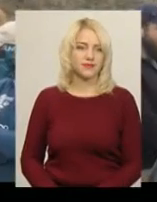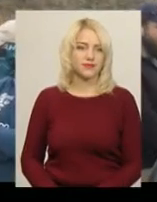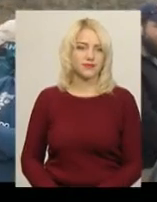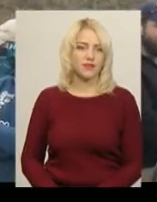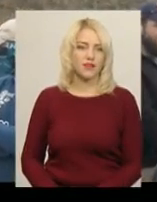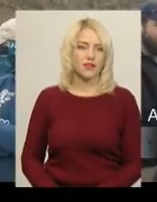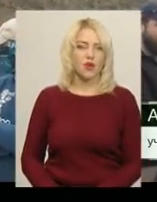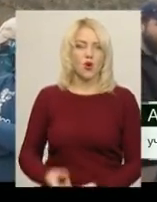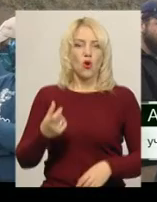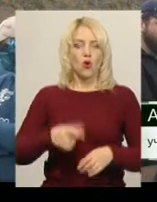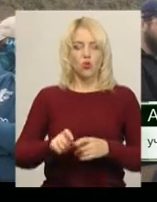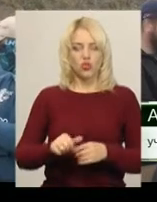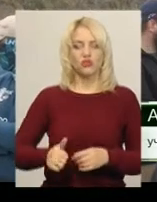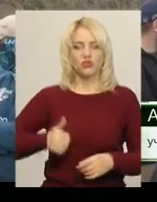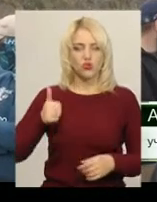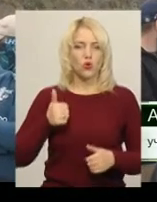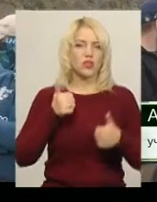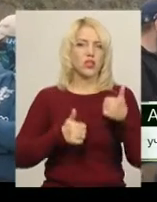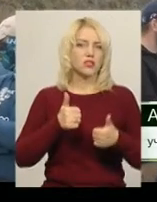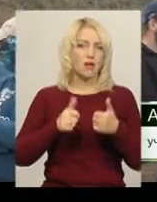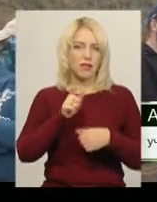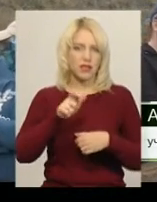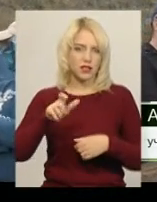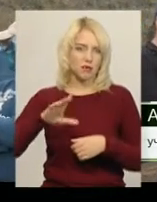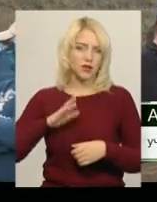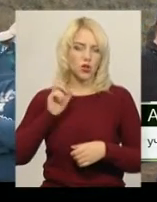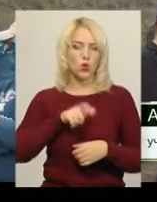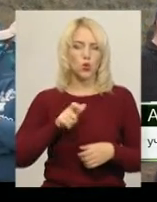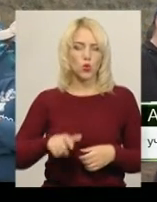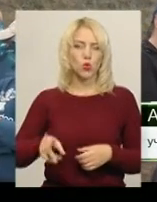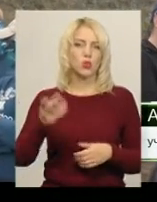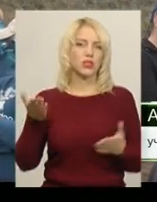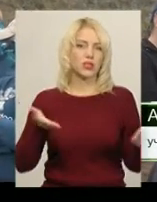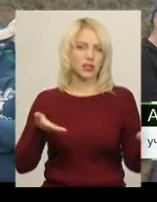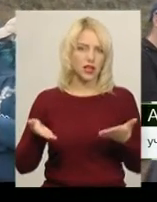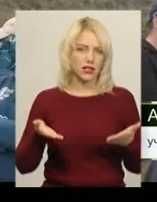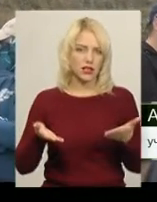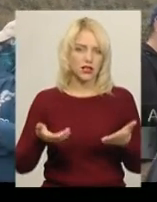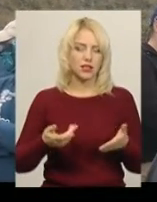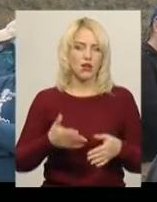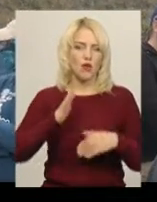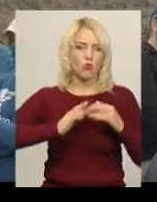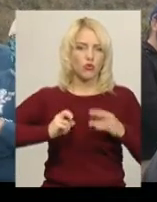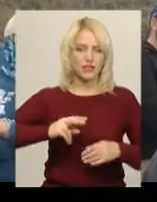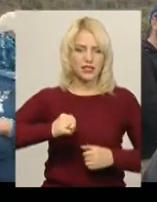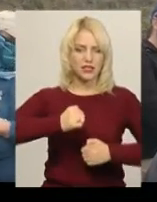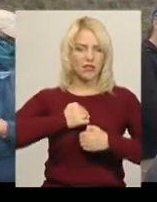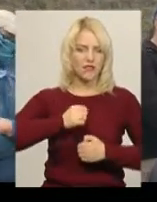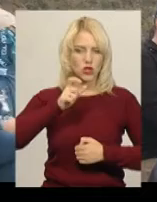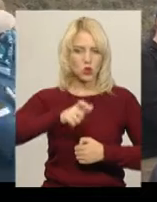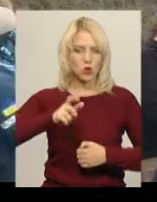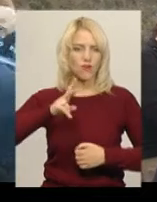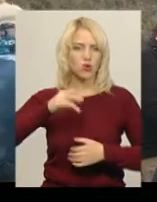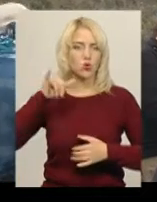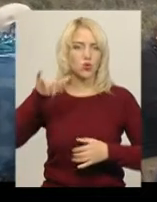Дуже достойні суперники, були люди, які професійні, військові, у яких